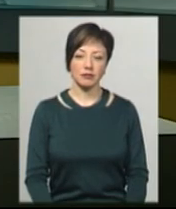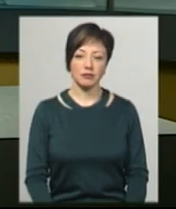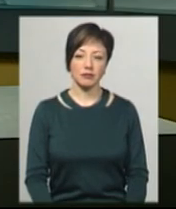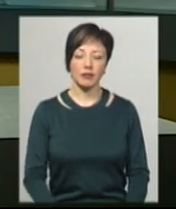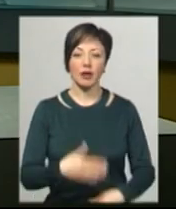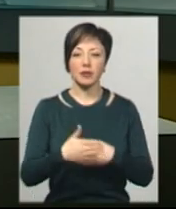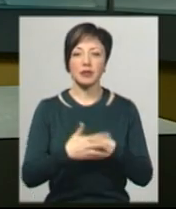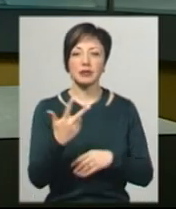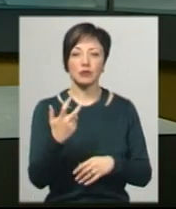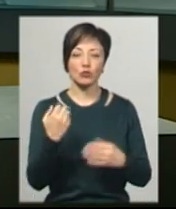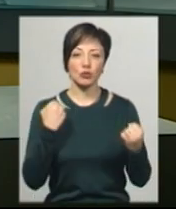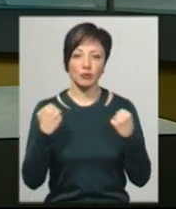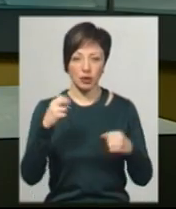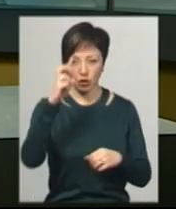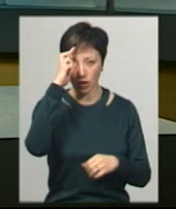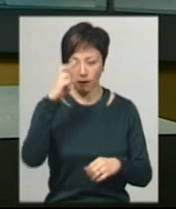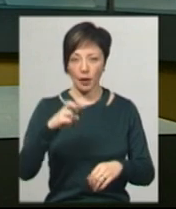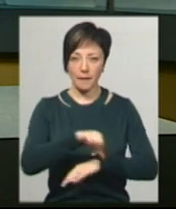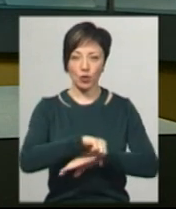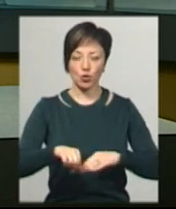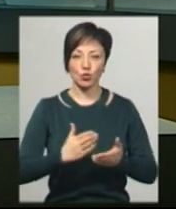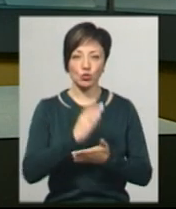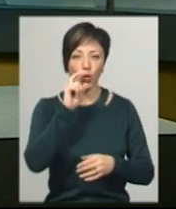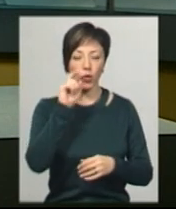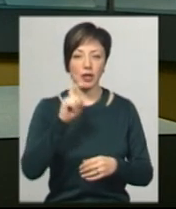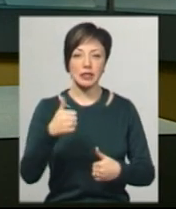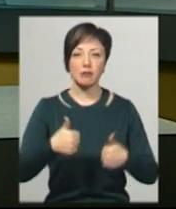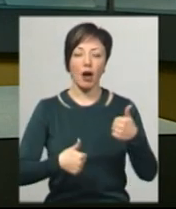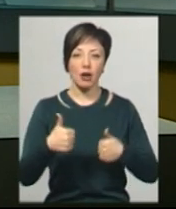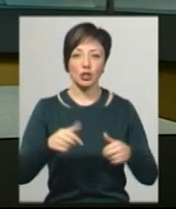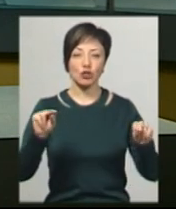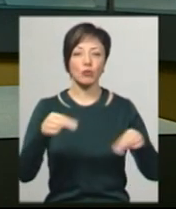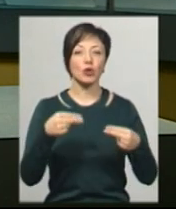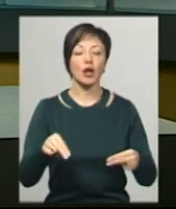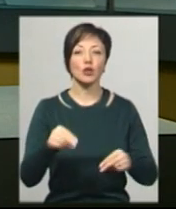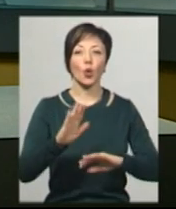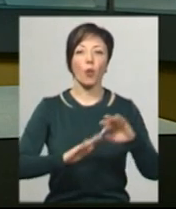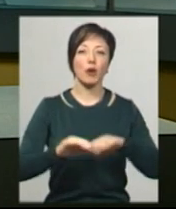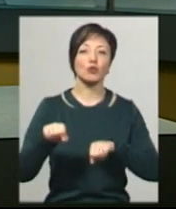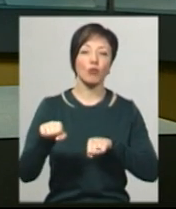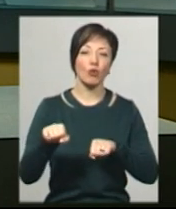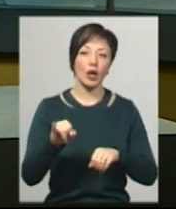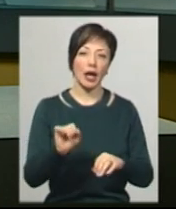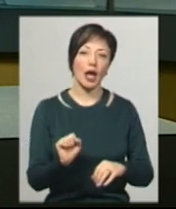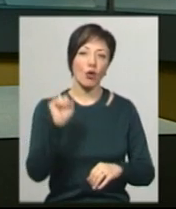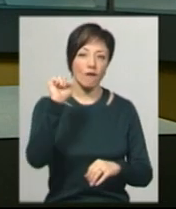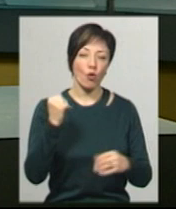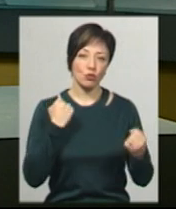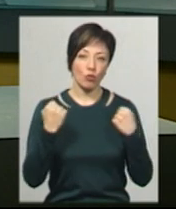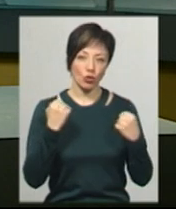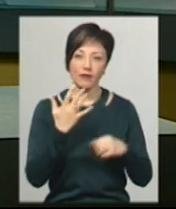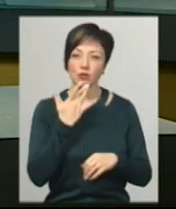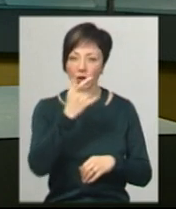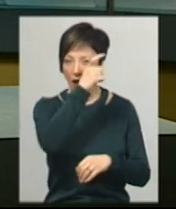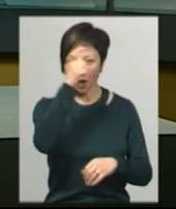Близько 300 спортсменів Державної прикордонної служби України змагаються на чемпіонаті з рукопашного бою та гирьового спорту у